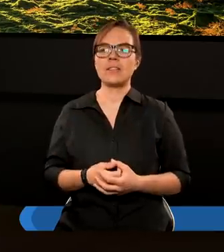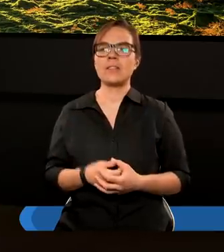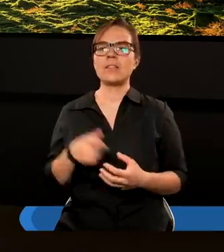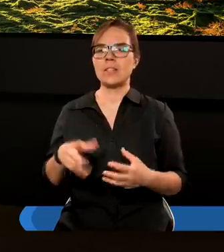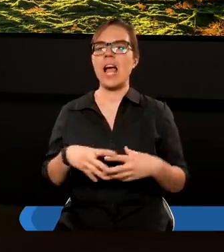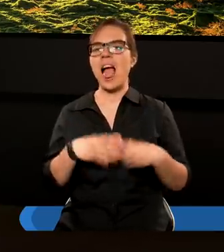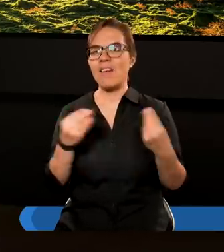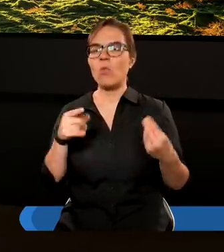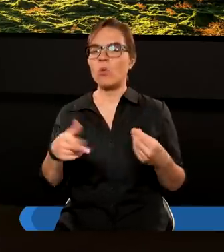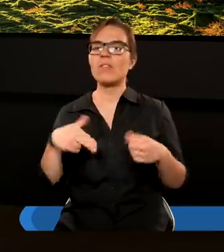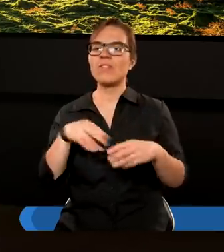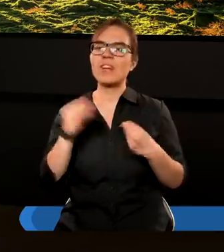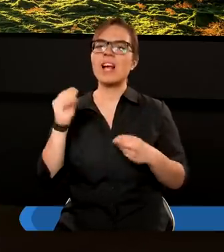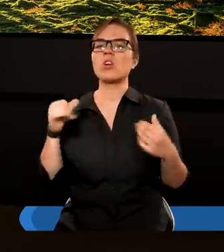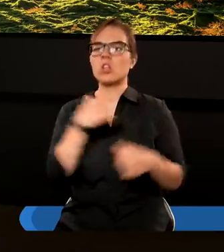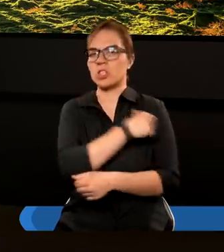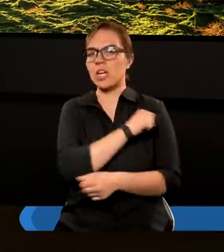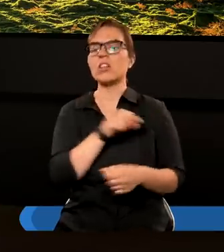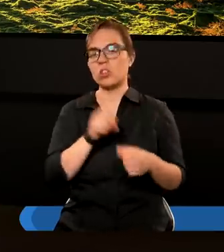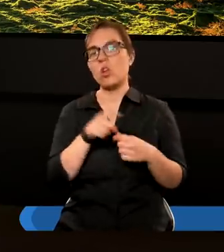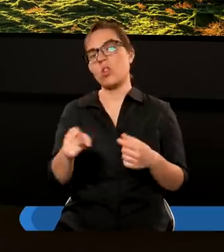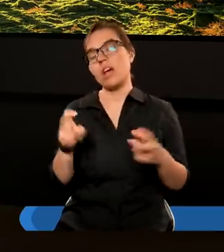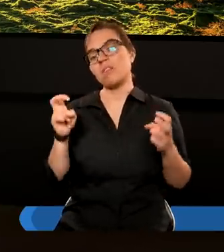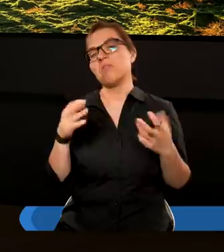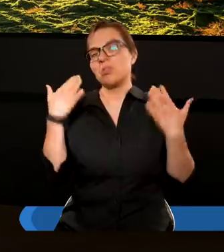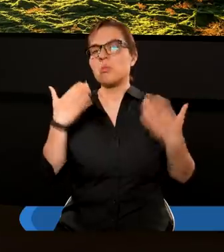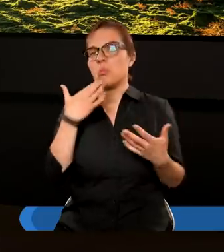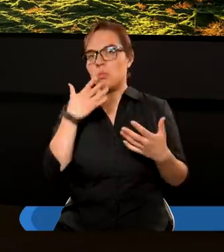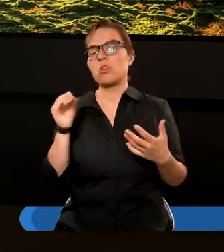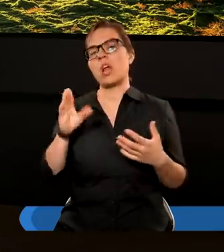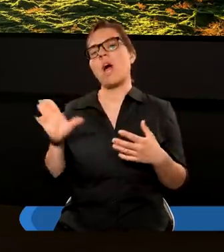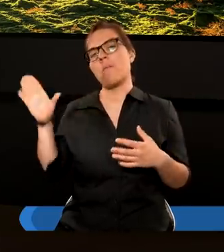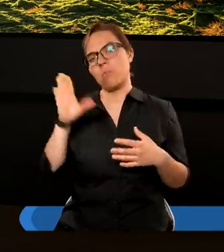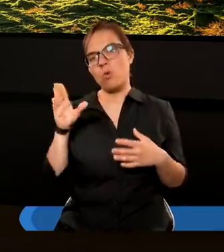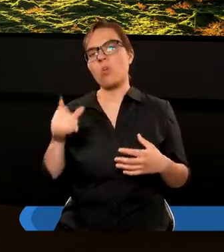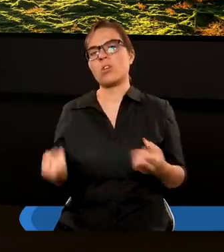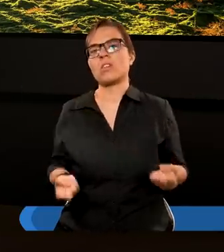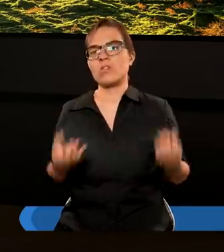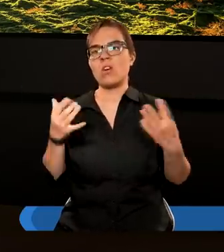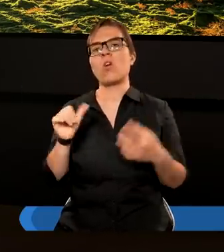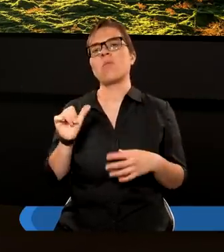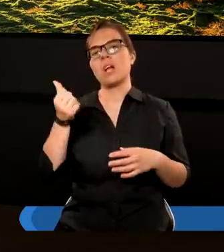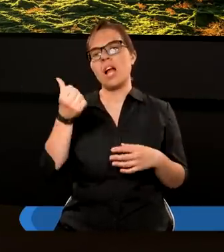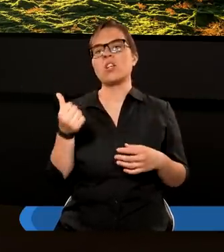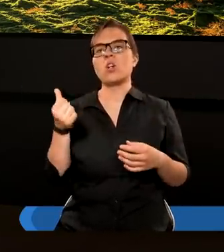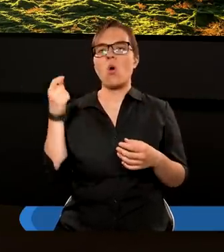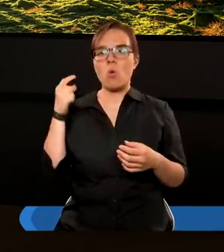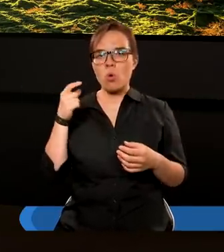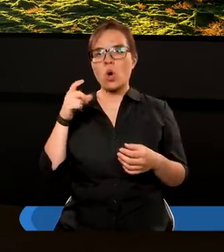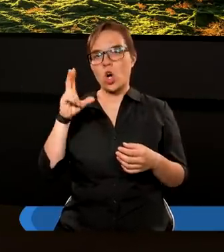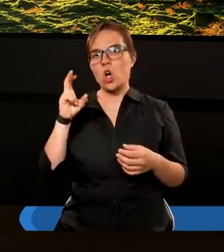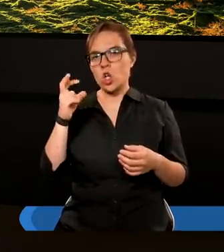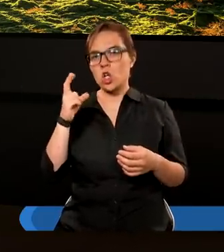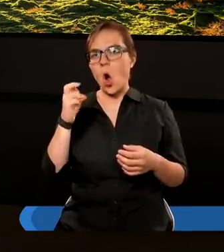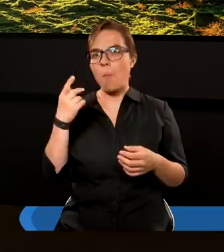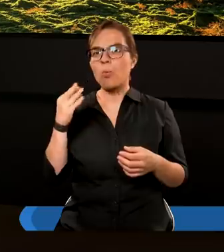większość chrześcijan się do tego skłania, że Bóg stworzył pierwszą komórkę, a